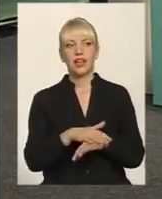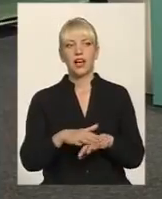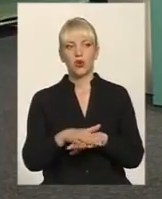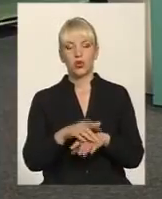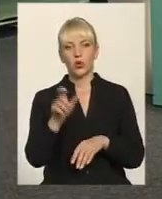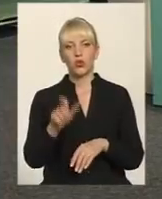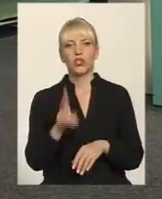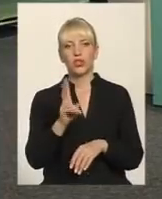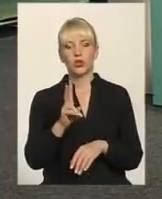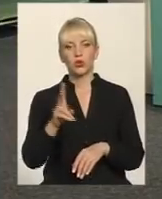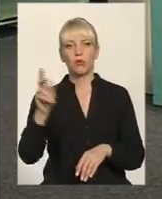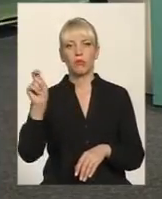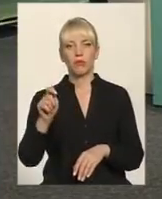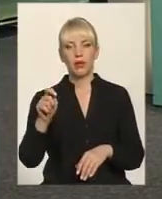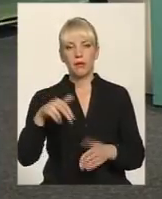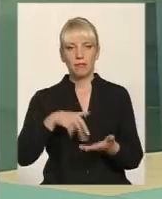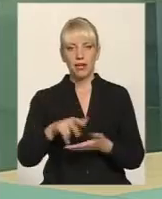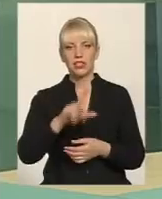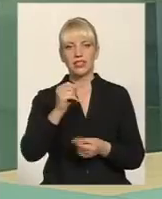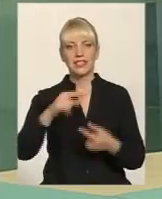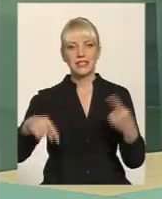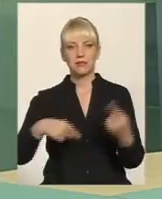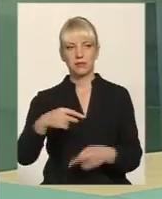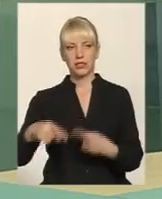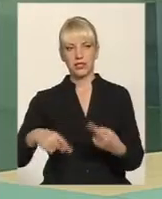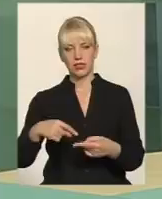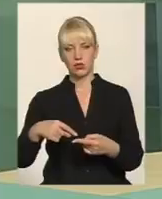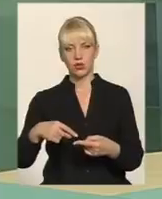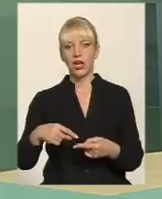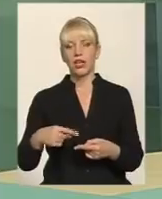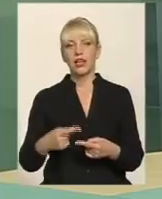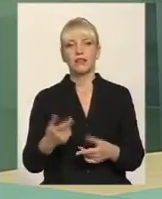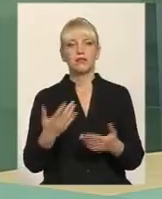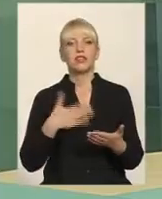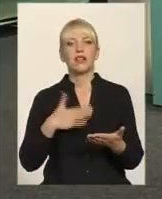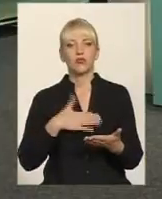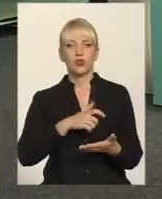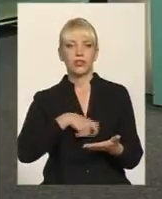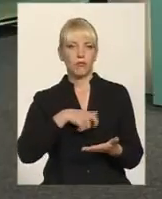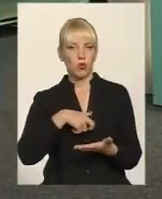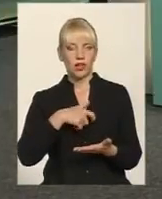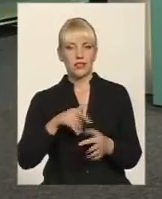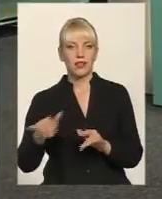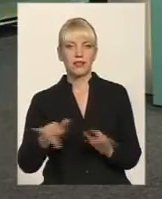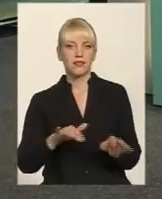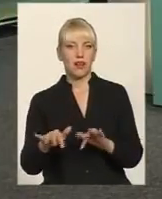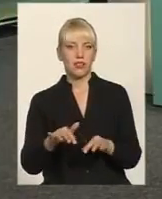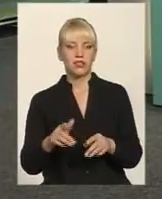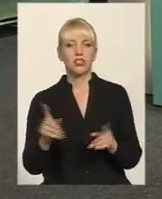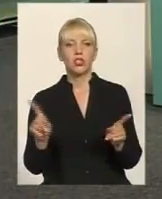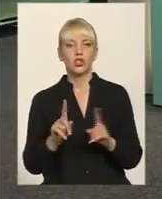людині, яка прийшла з конкретних справ, з бізнесу, саме депутатська діяльність? І що, яким чином